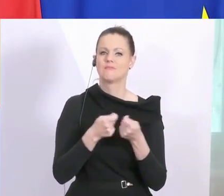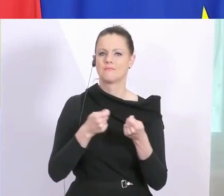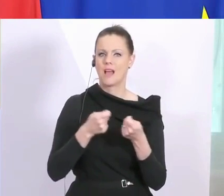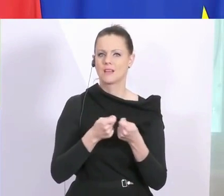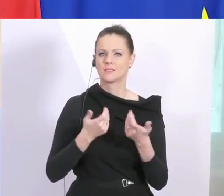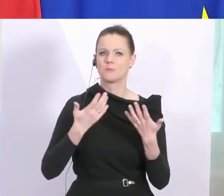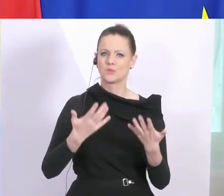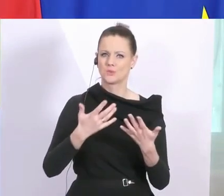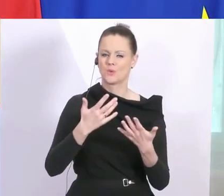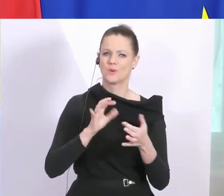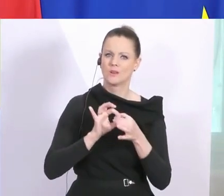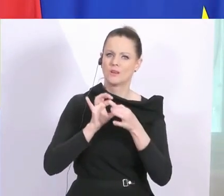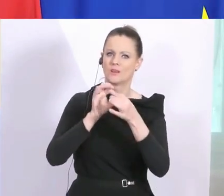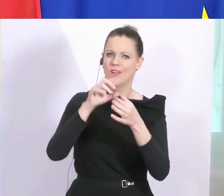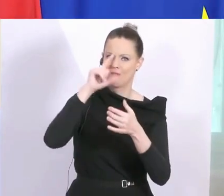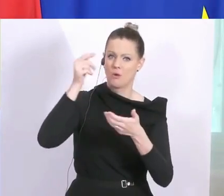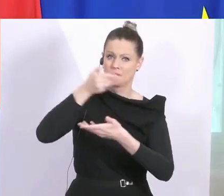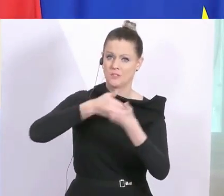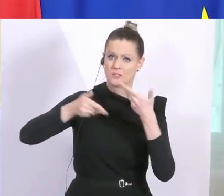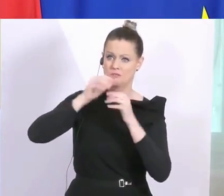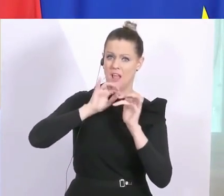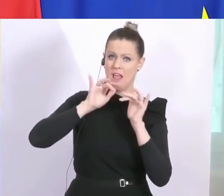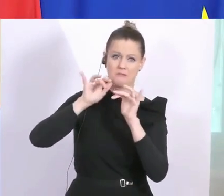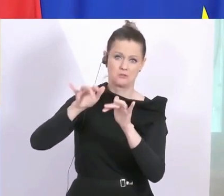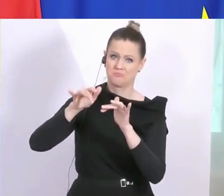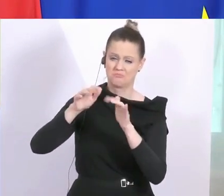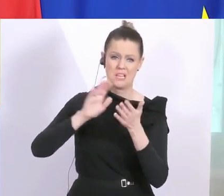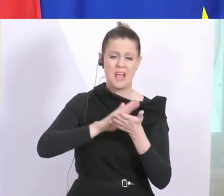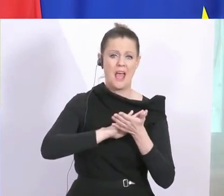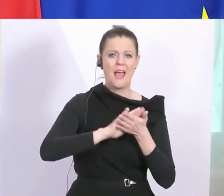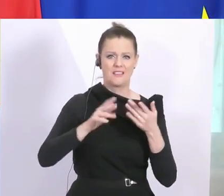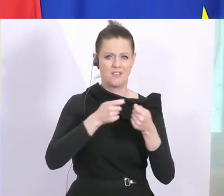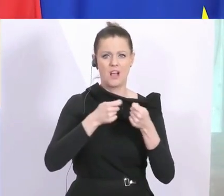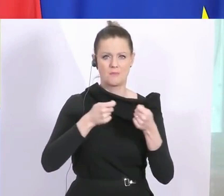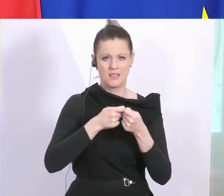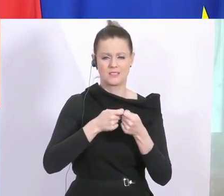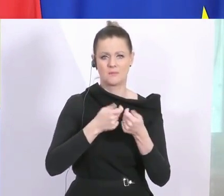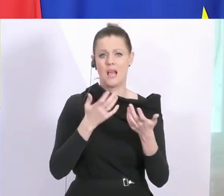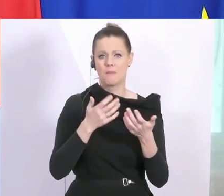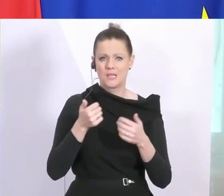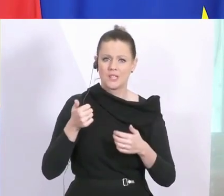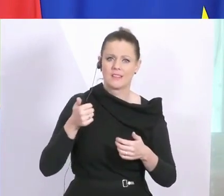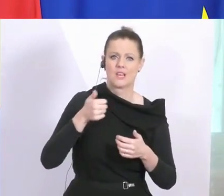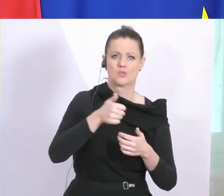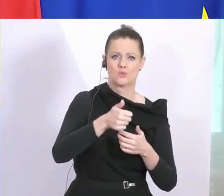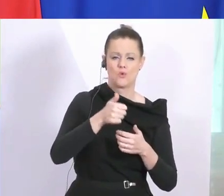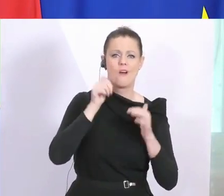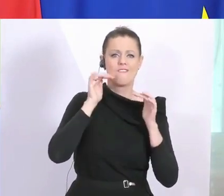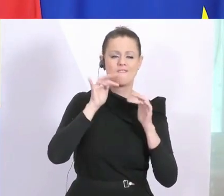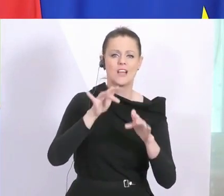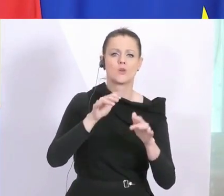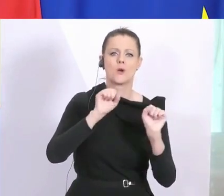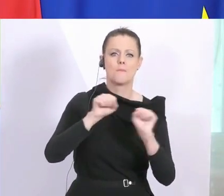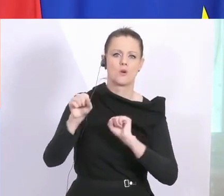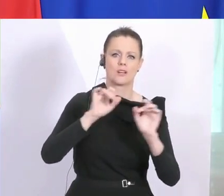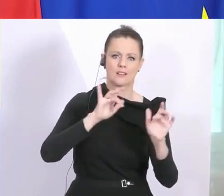die auf die Volkswirtschaft keinen notwendigen Einfluss hat. Es ist eine sehr einfache Maßnahme, aber eine weitere Maßnahme, die Wirkung zeigen kann und